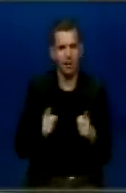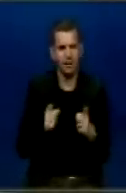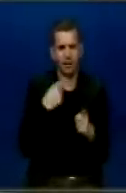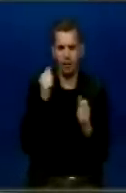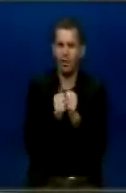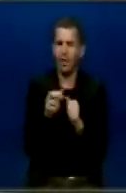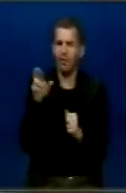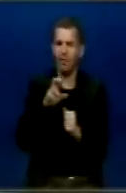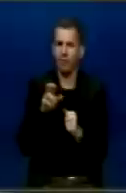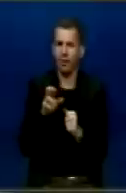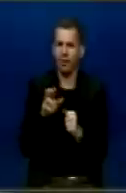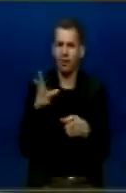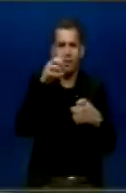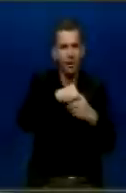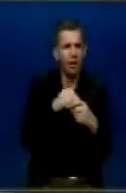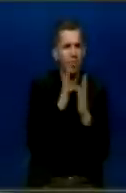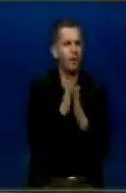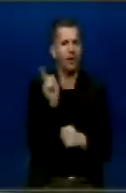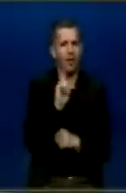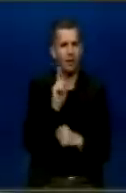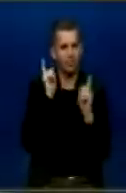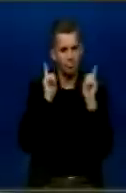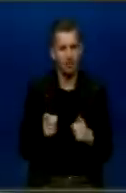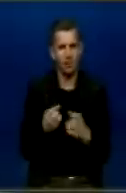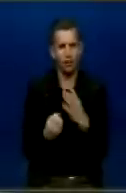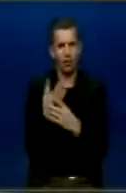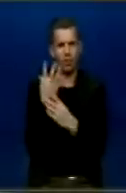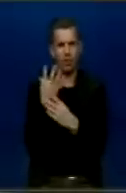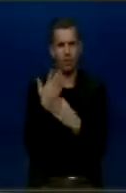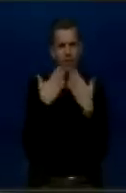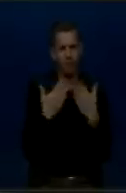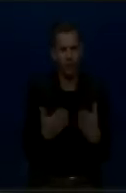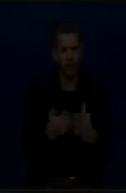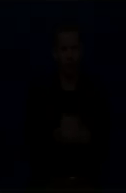në bashkimin në Europjantë nuk adërojmë duke u lutur, po adërojmë duke u zhvilluar. Falendere.